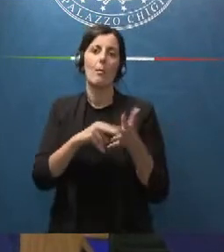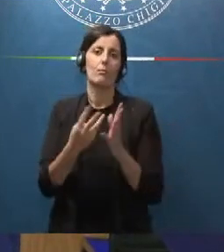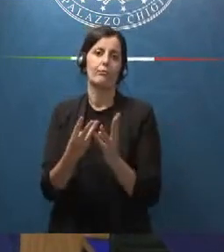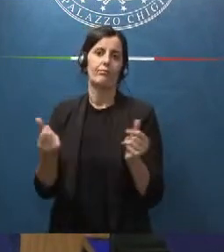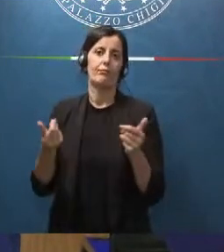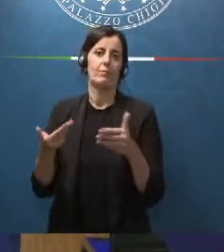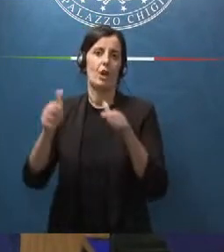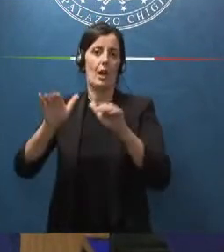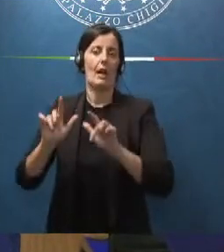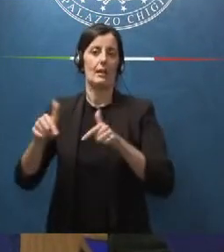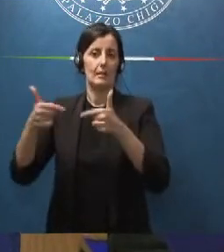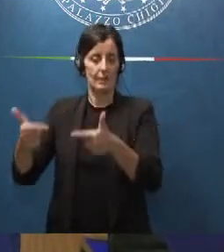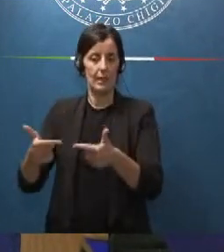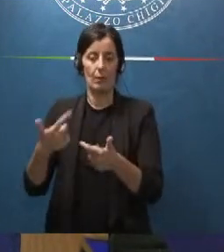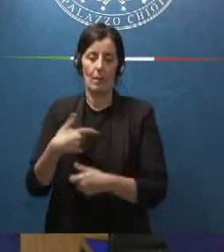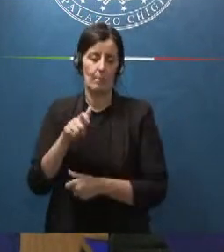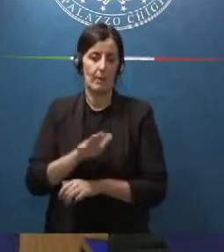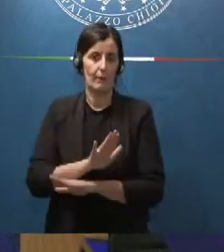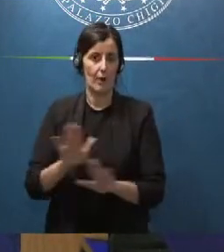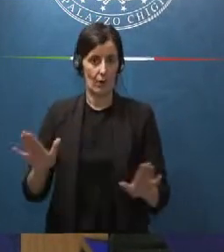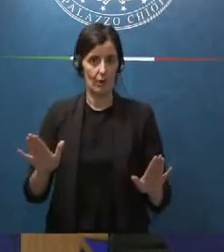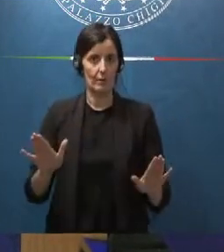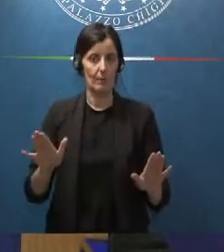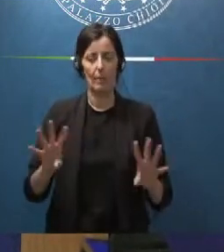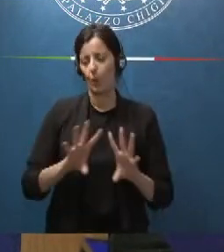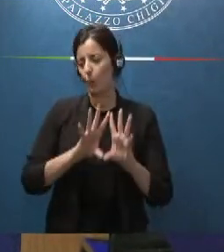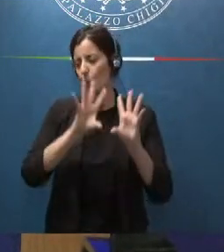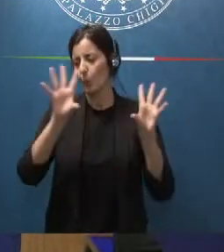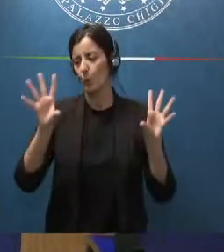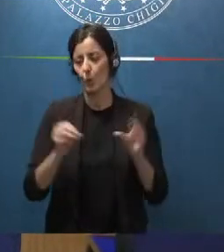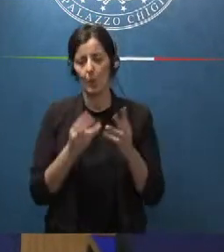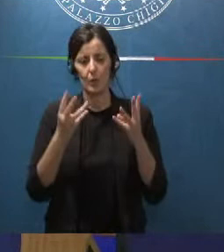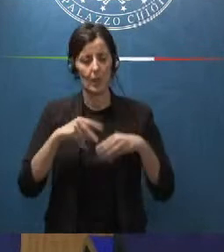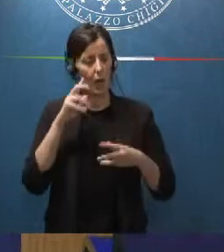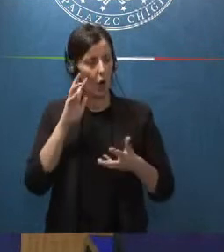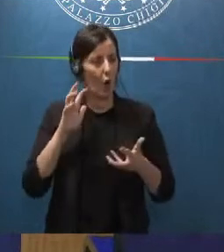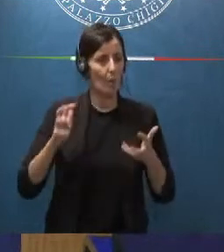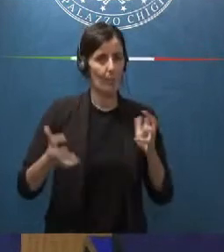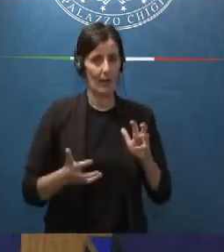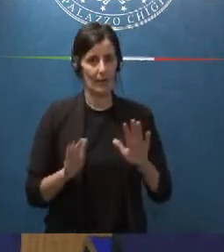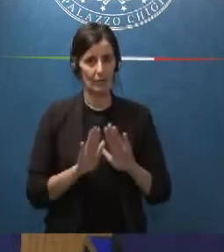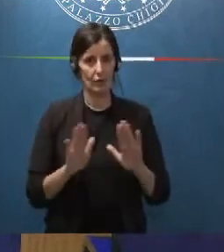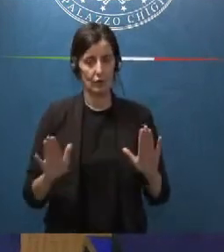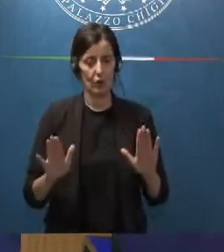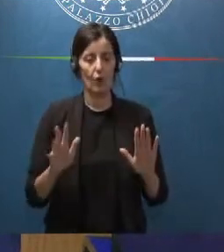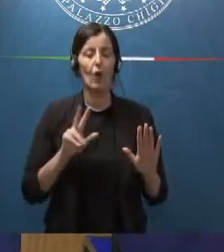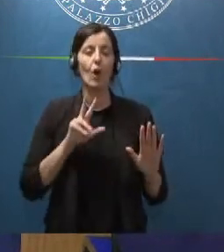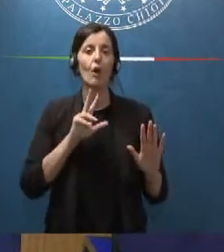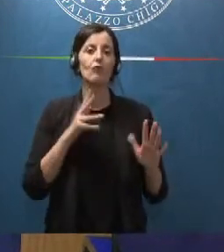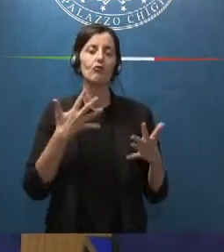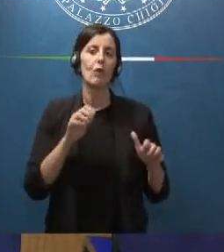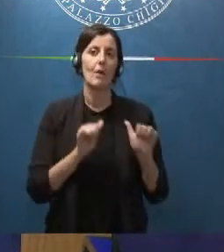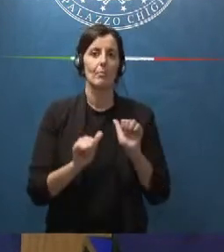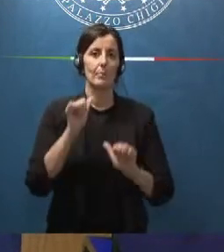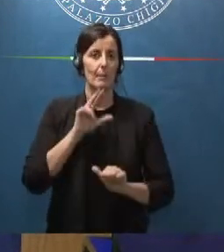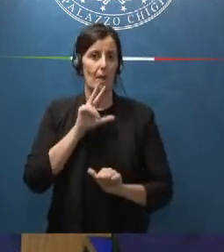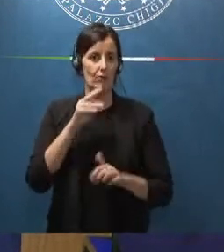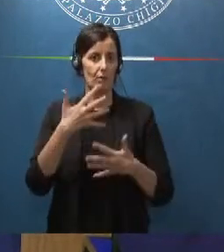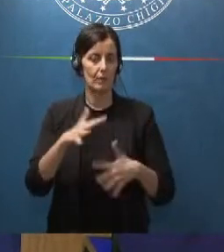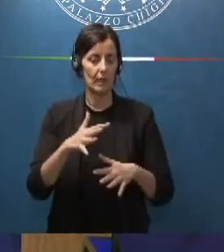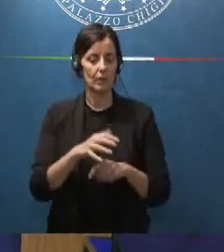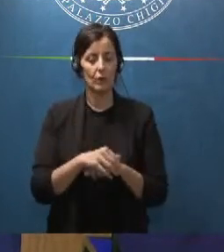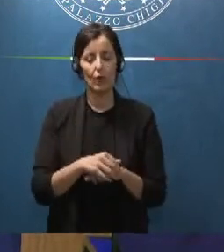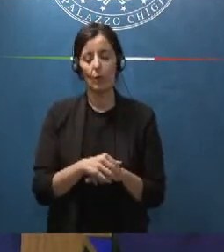senza dover toccare tutto questo sistema che è estremamente complesso come ho detto prima possiamo